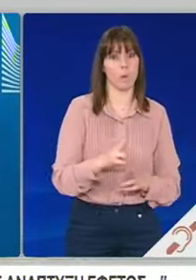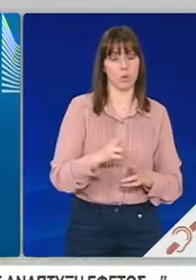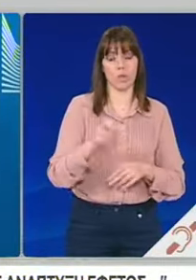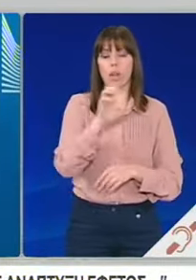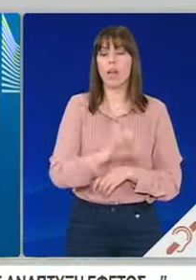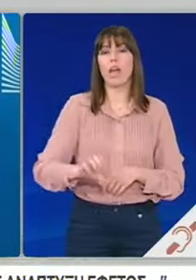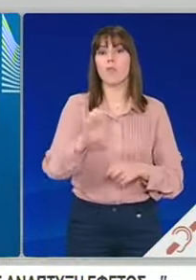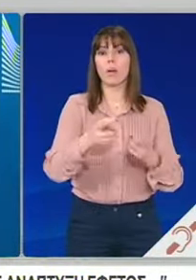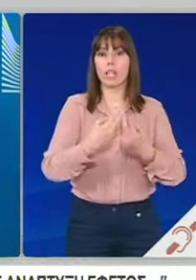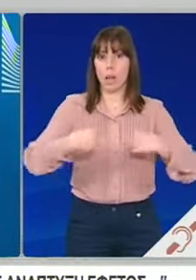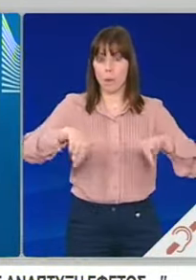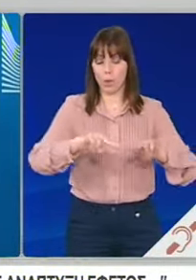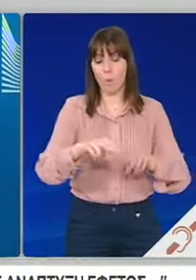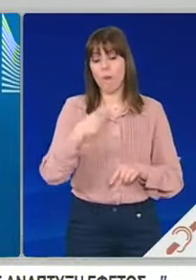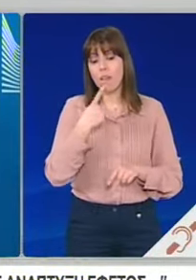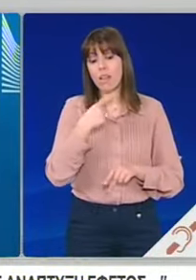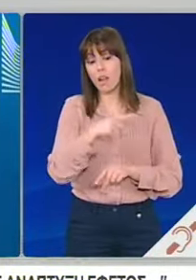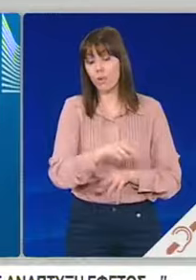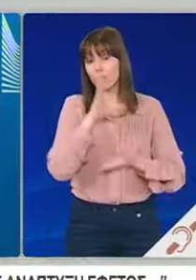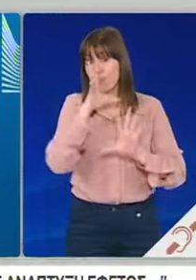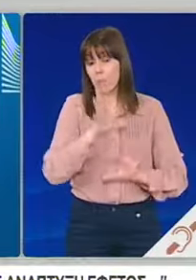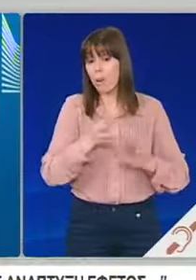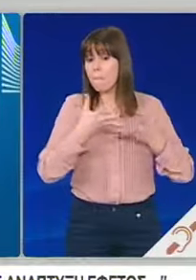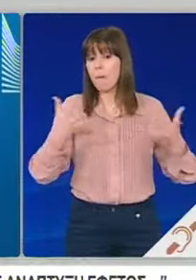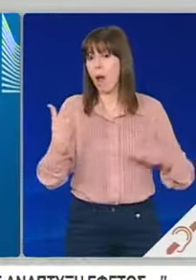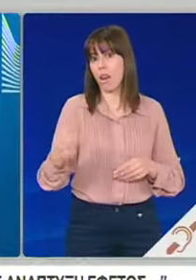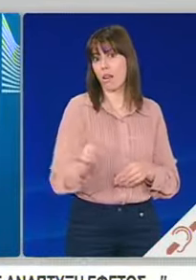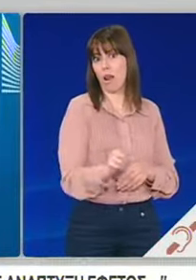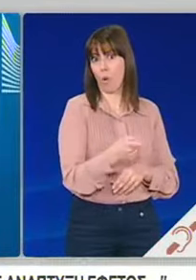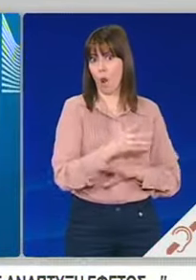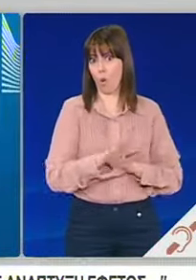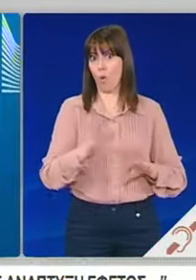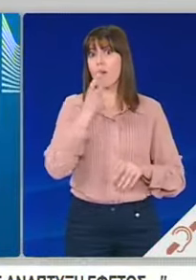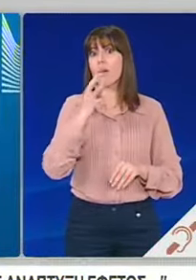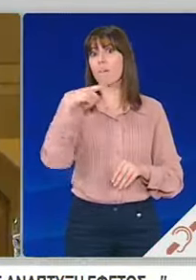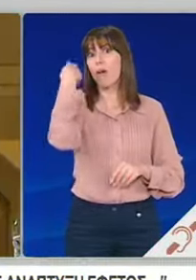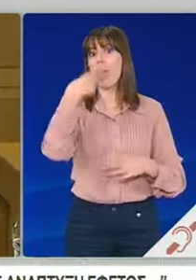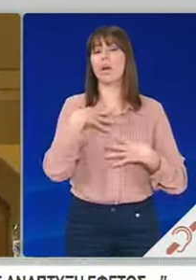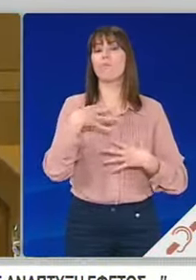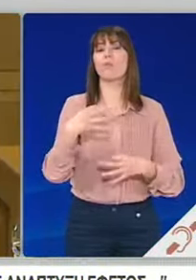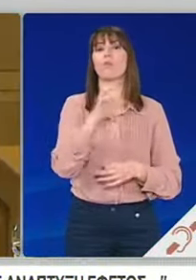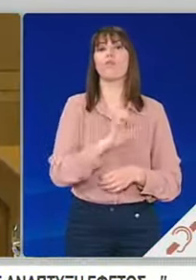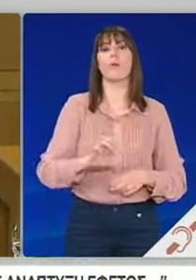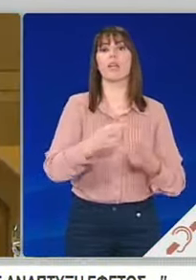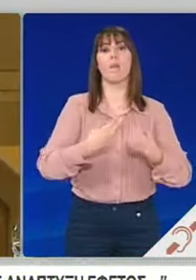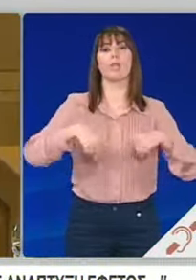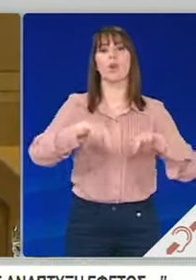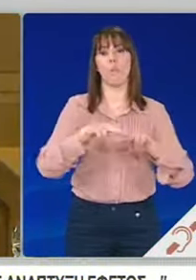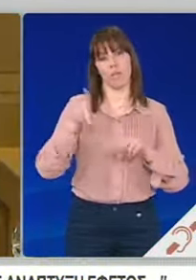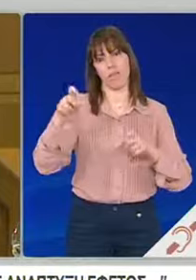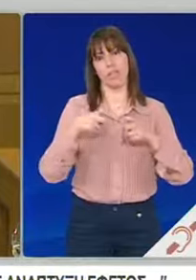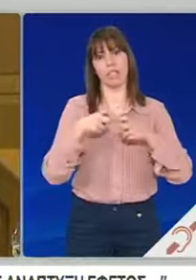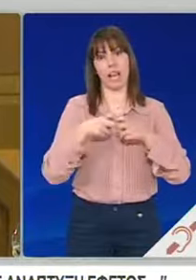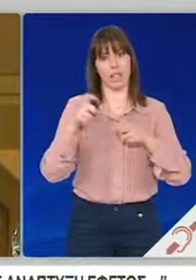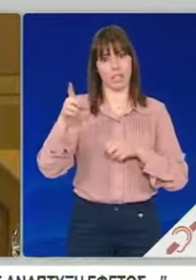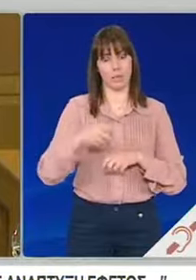σημειώνει την πολύ μεγάλη αυτή διακύμανση, δήλωσε στις Βρυξέλλες η εκπρόσωπος της Κομισιόν, Ανίτα Μπράιτχαρτ. Ελπίζουμε